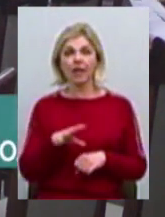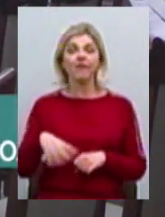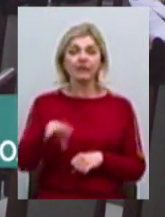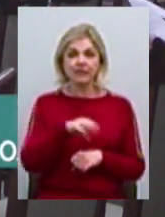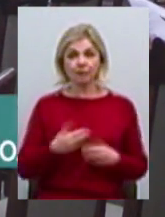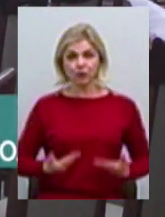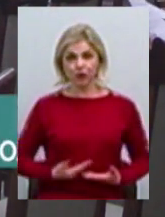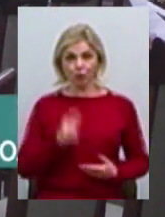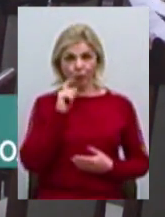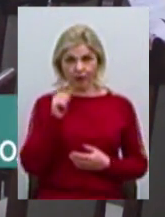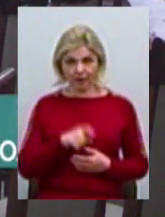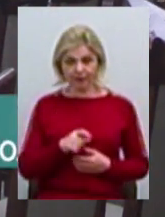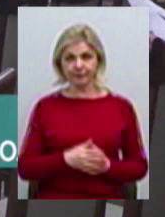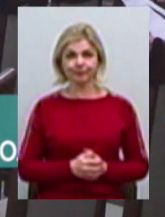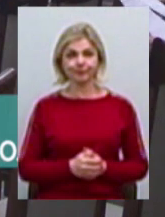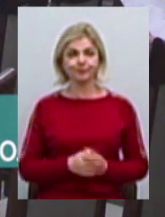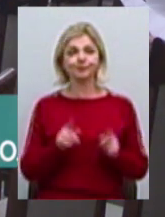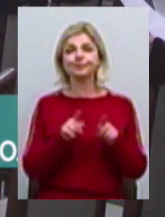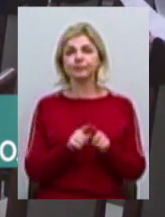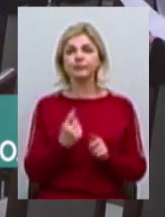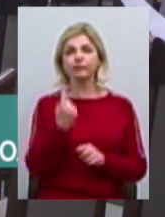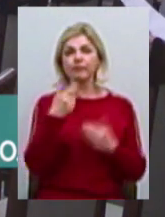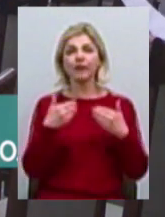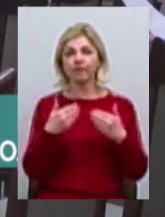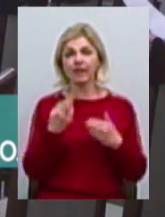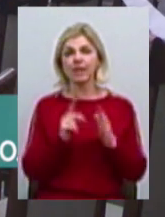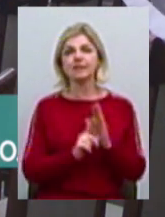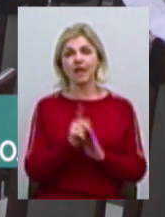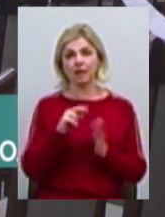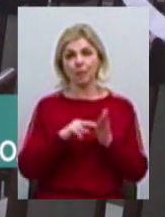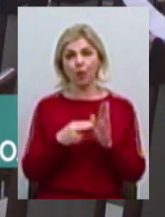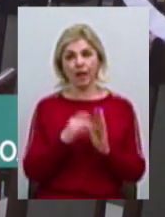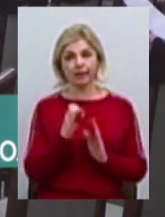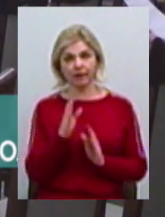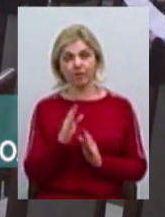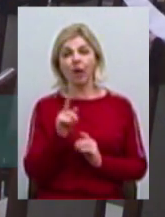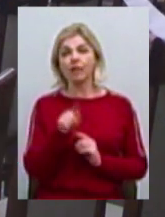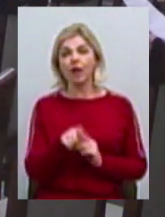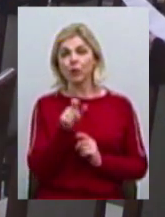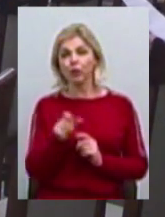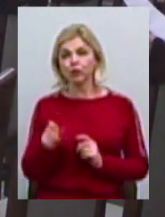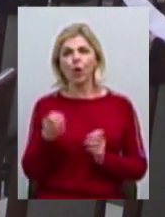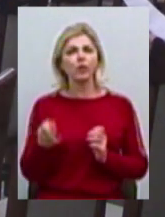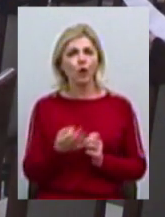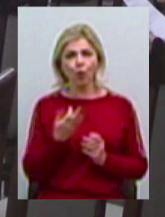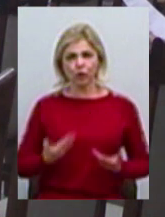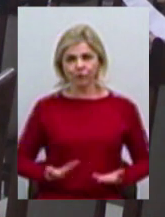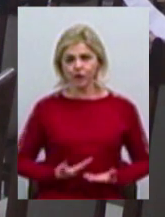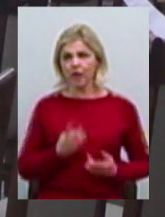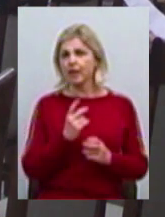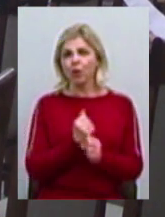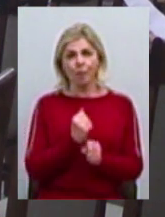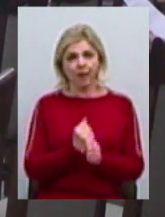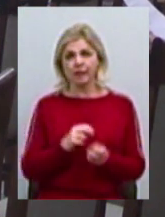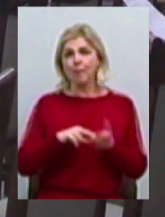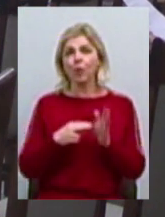жителям України, це такі перші двері для стартап-роєктів. Тобто людина, яка ще ніколи в житті не робила стартап-роєктів